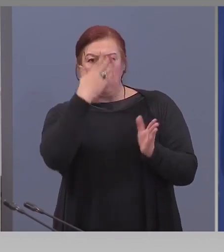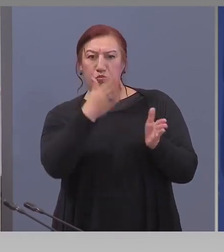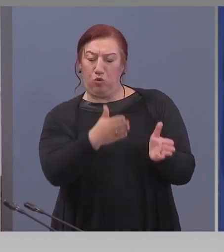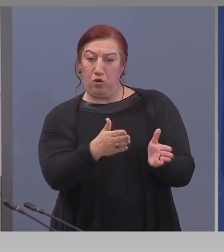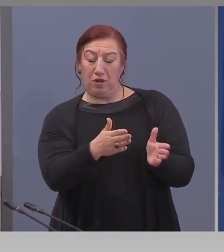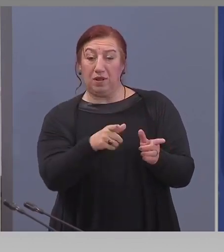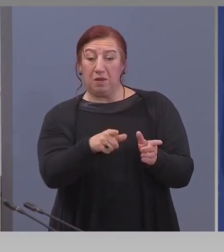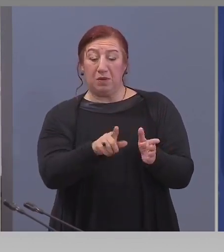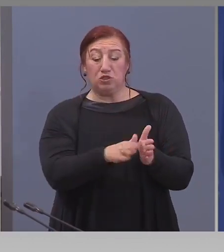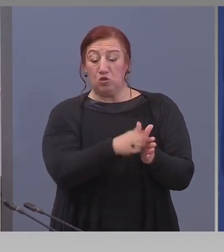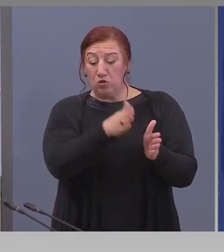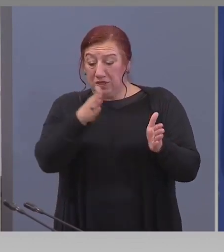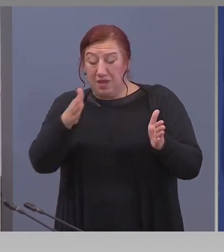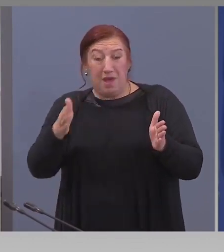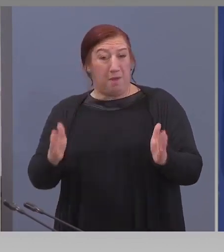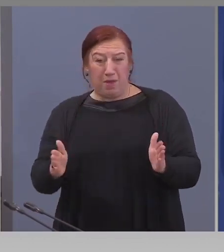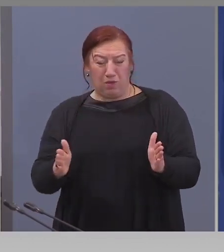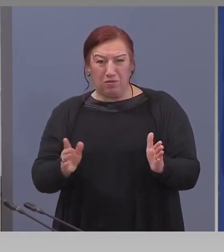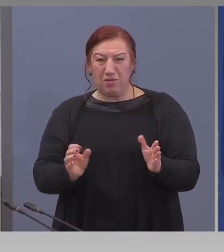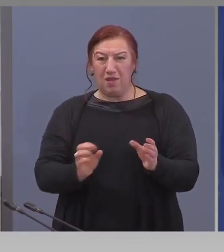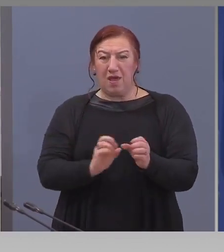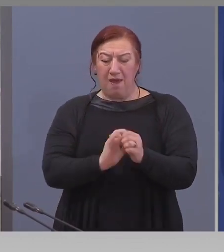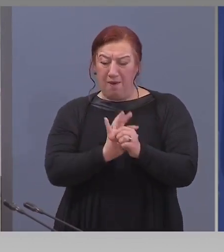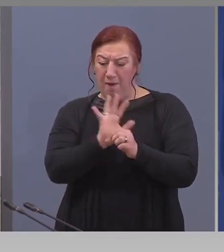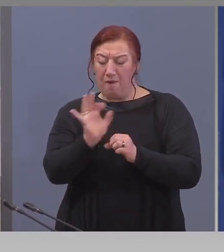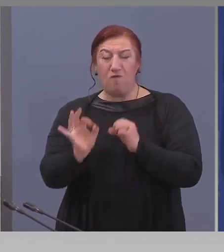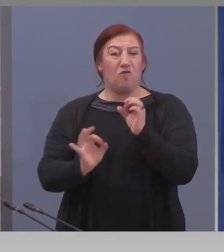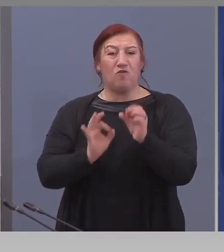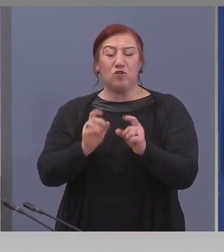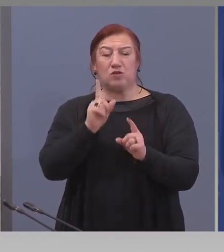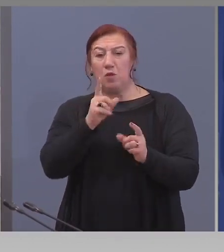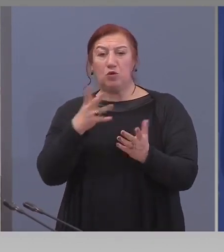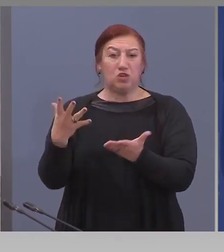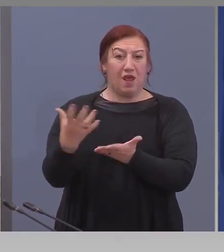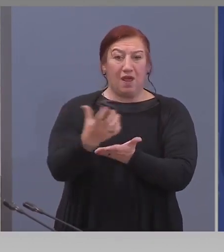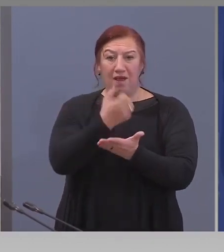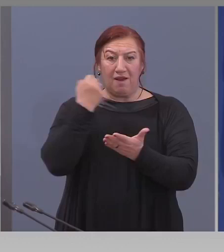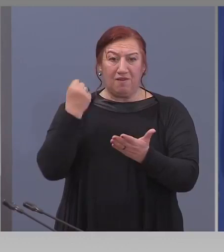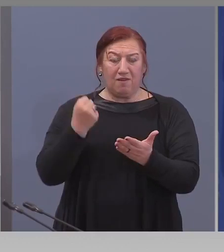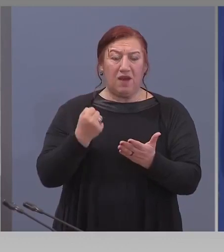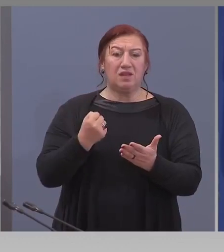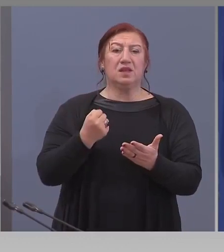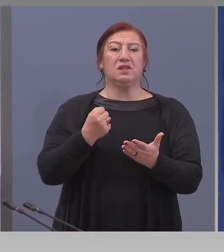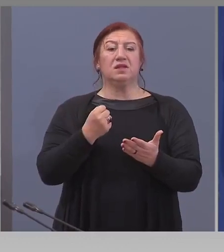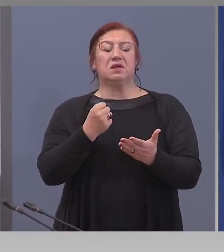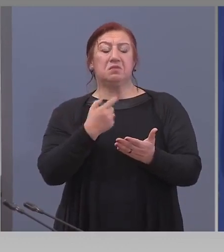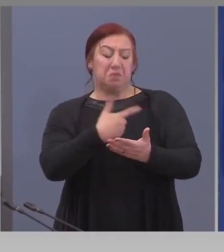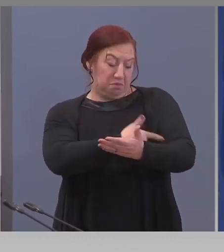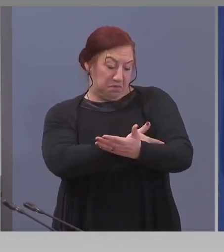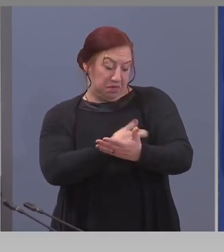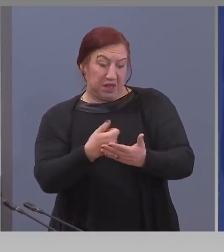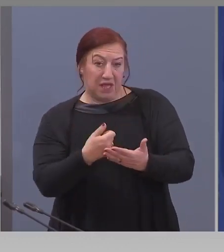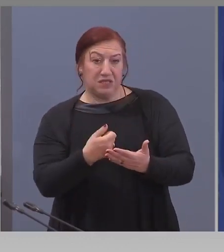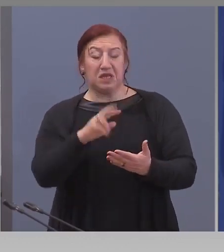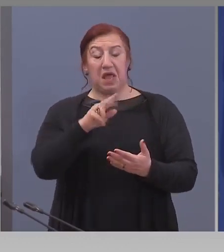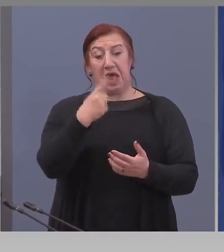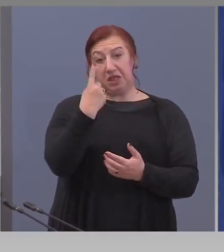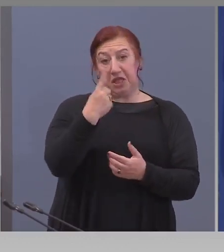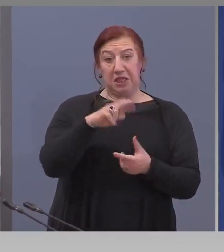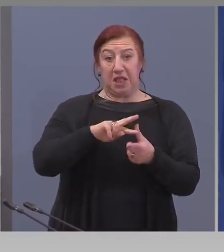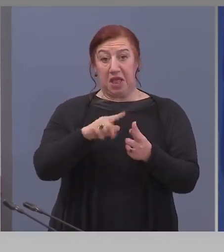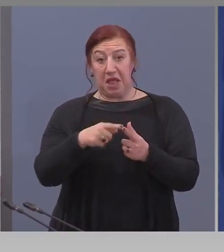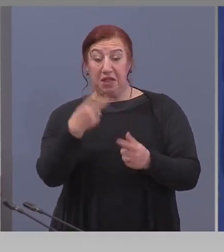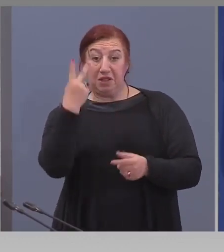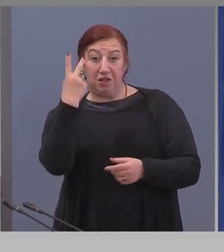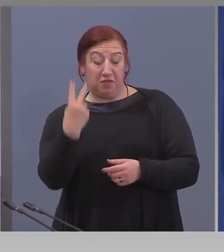период вируса може да бъде хванат било с бързи, било с бавни тестове, но